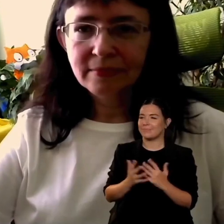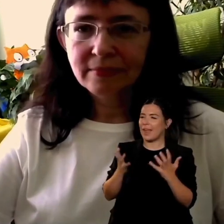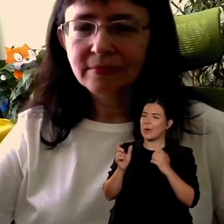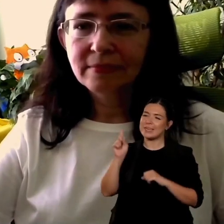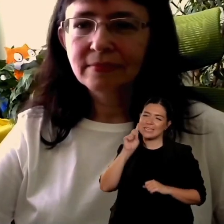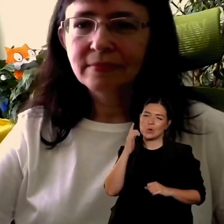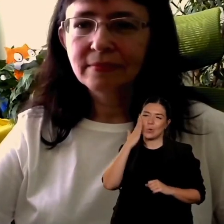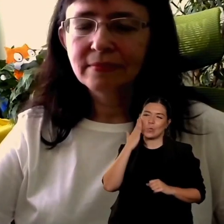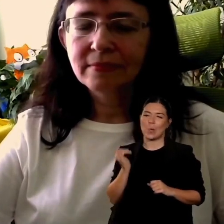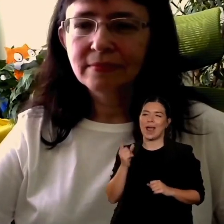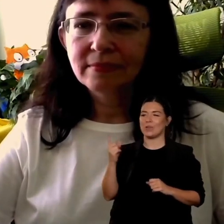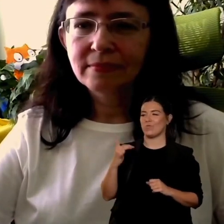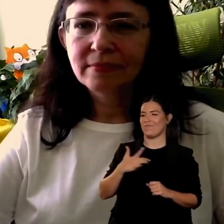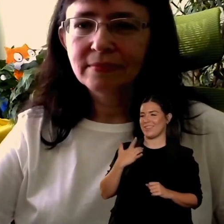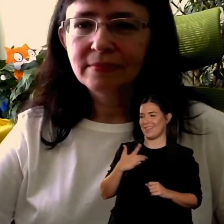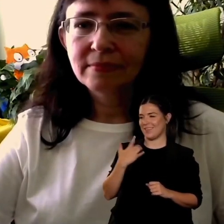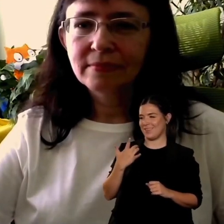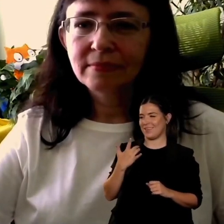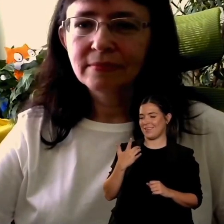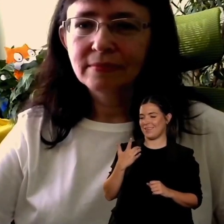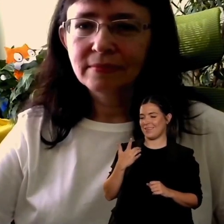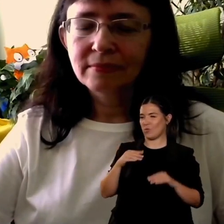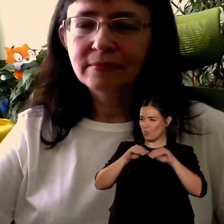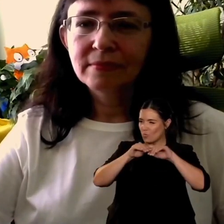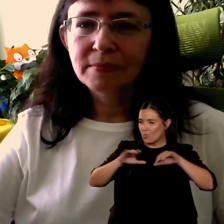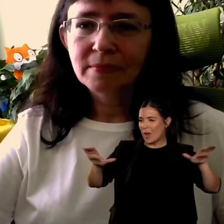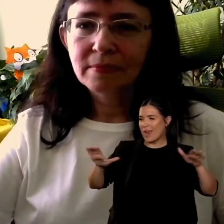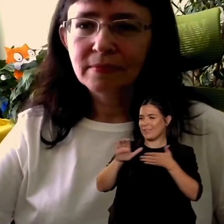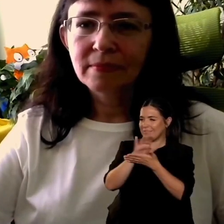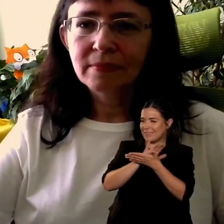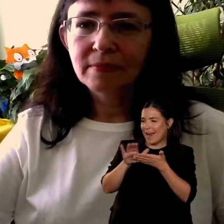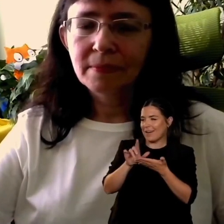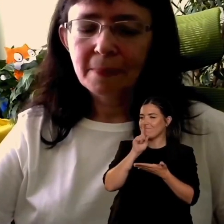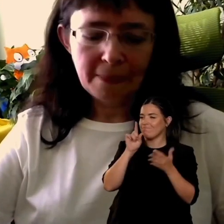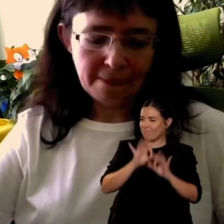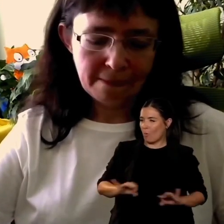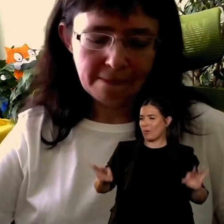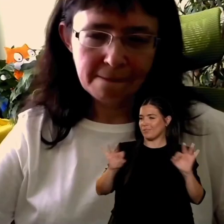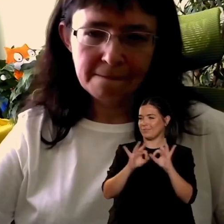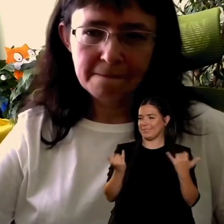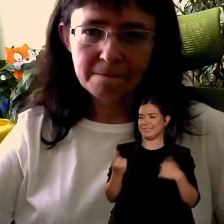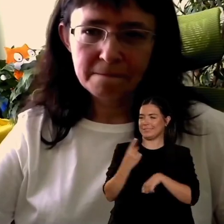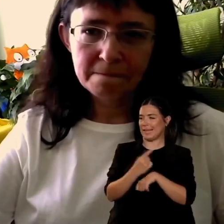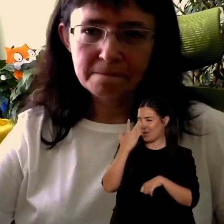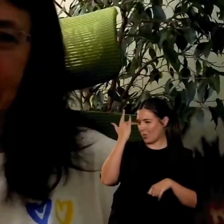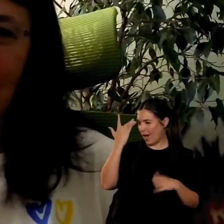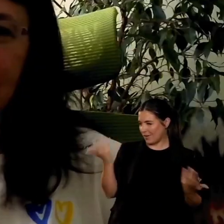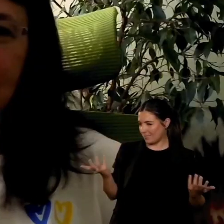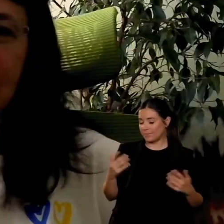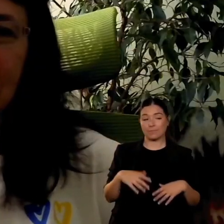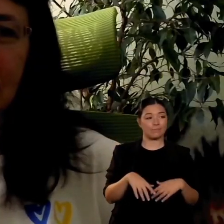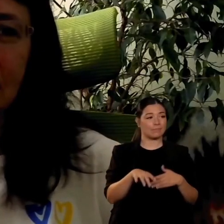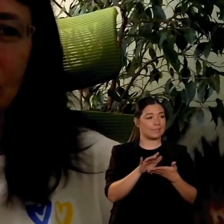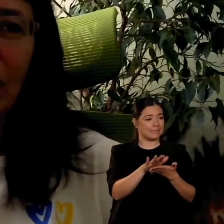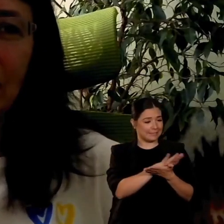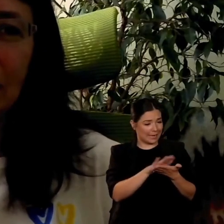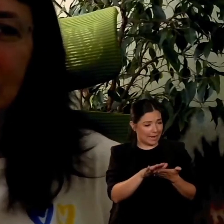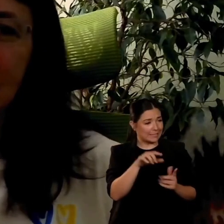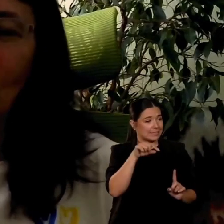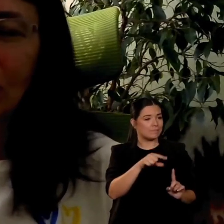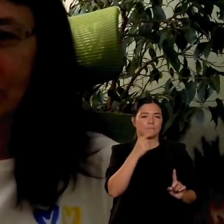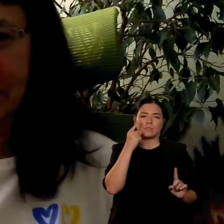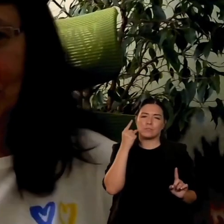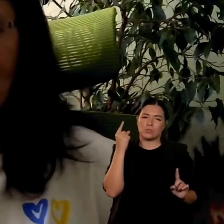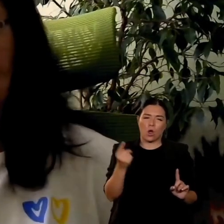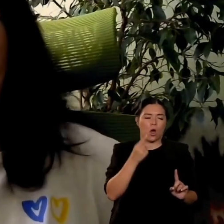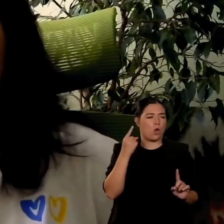molto importante di per sé nonostante credo che sia più importante adesso in questo momento più